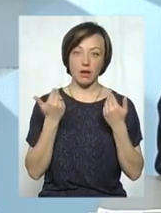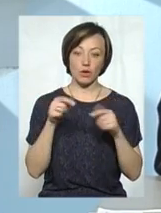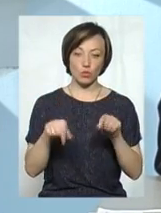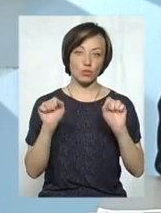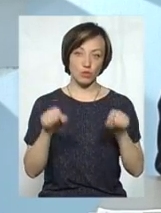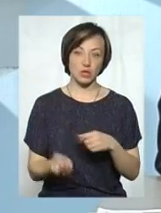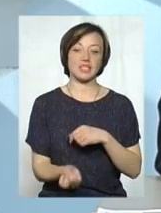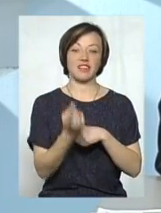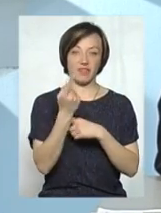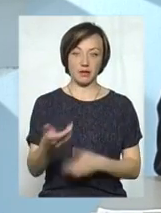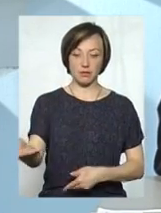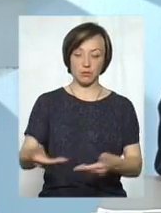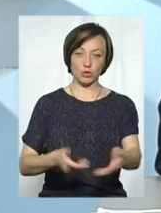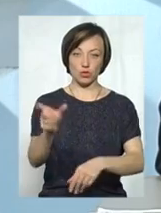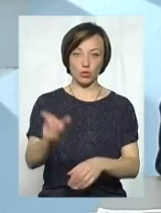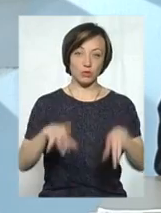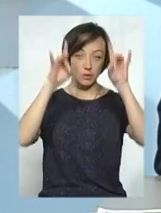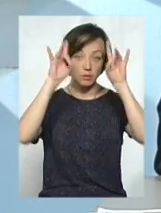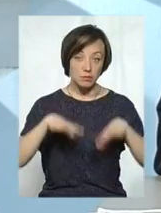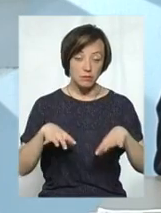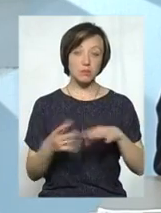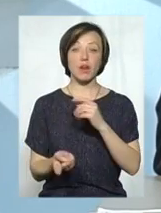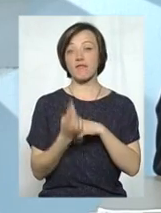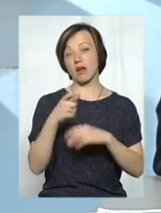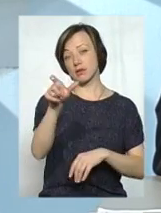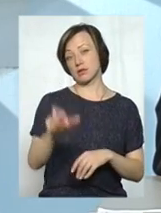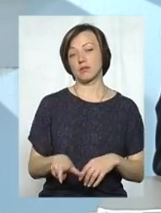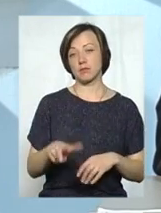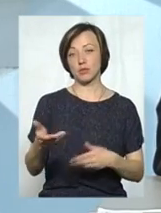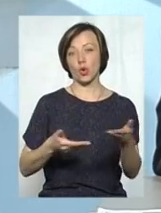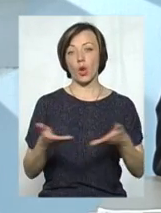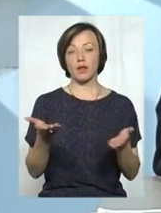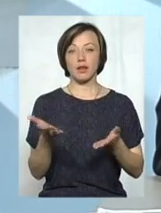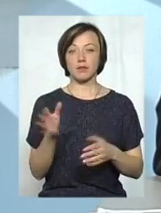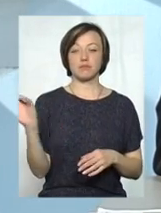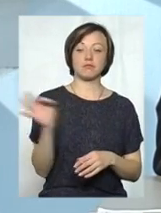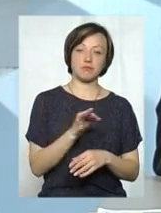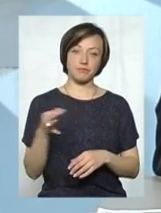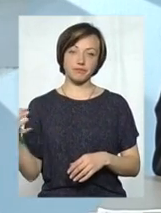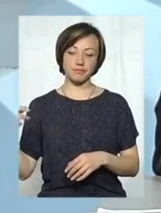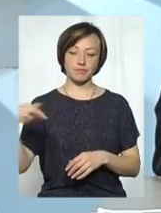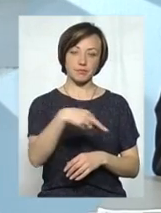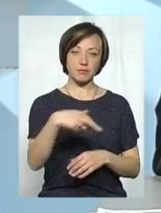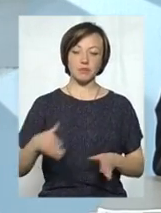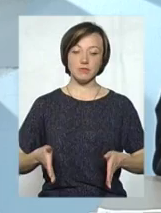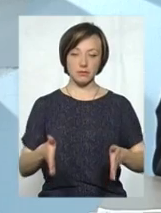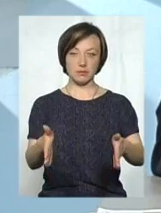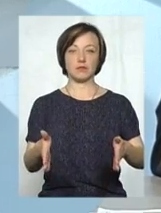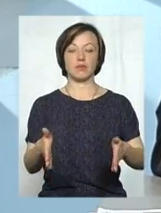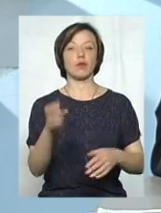тут може з'явитися пішоход, і тут з Донецька з'являється пішохід, який різко вискакує на проїжджу частину,